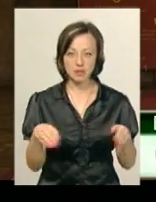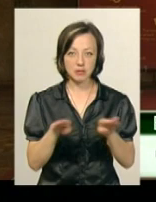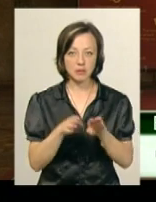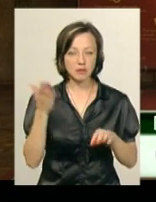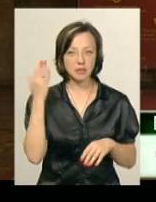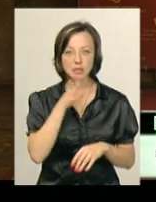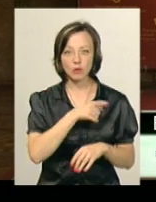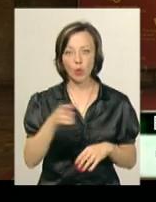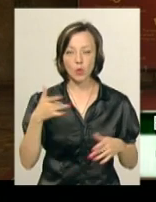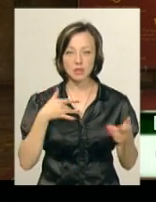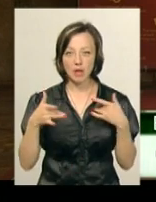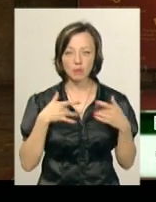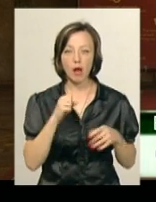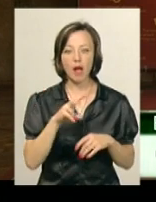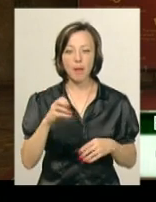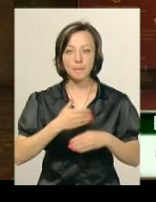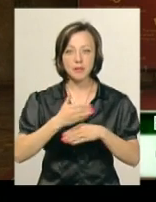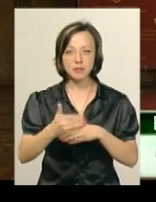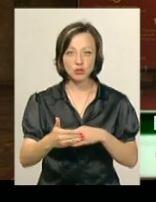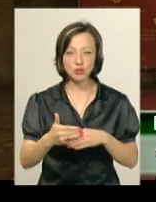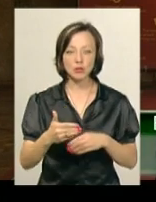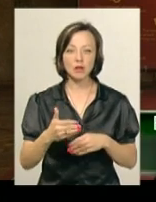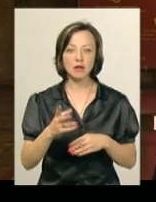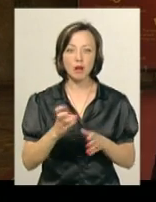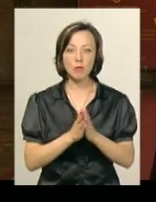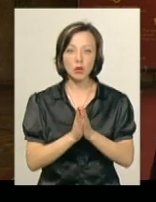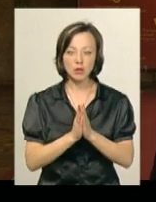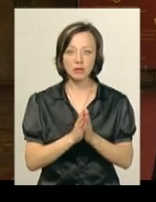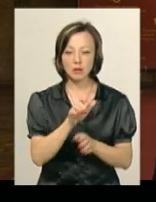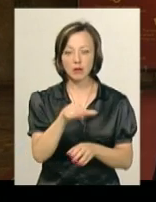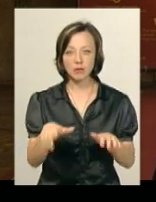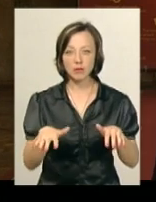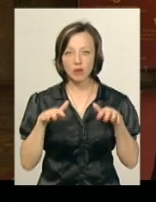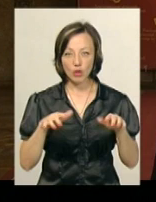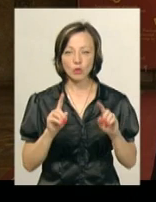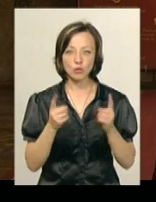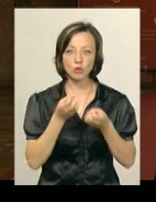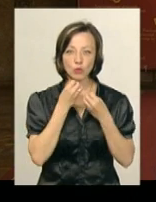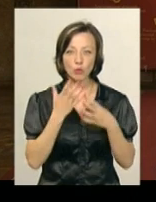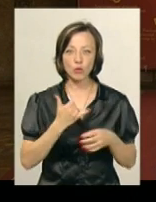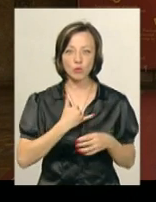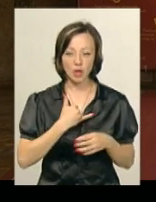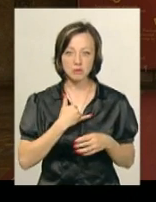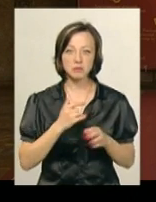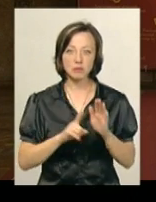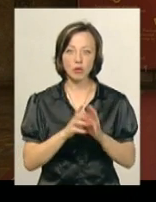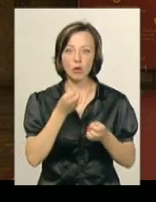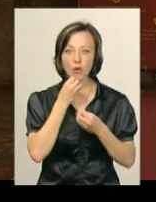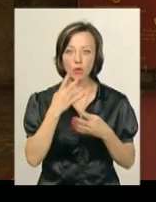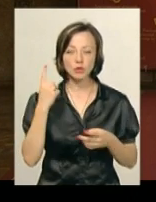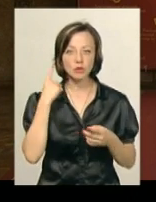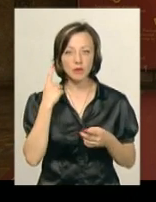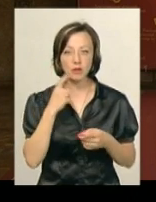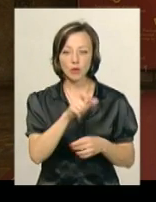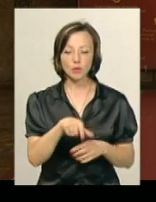попередній сезон концертом, але пізніше, поскільки на прохання глядачів, і він так досить добре у нас, вроді би, пішов, були хороші відклики